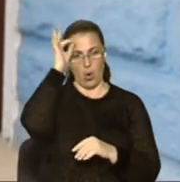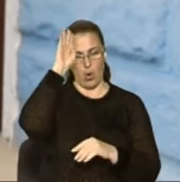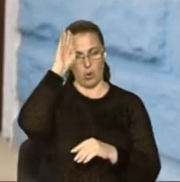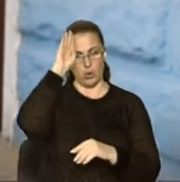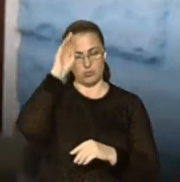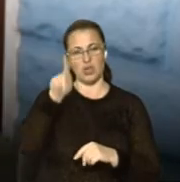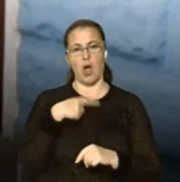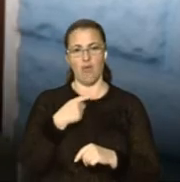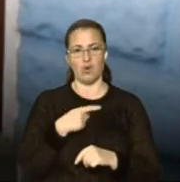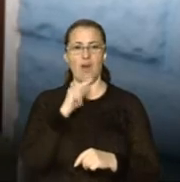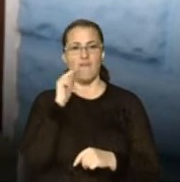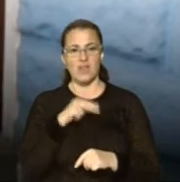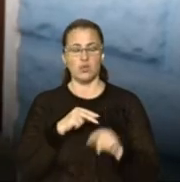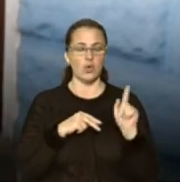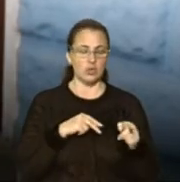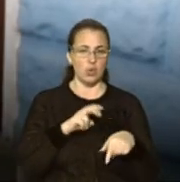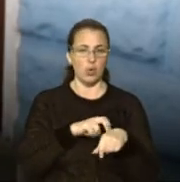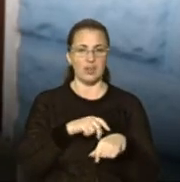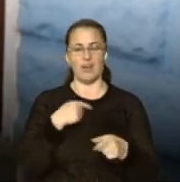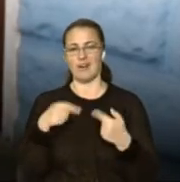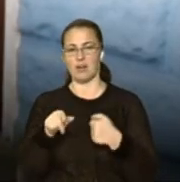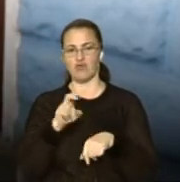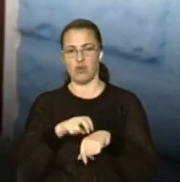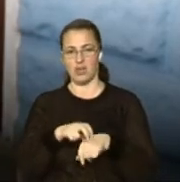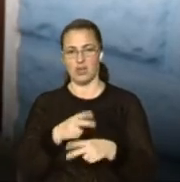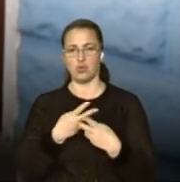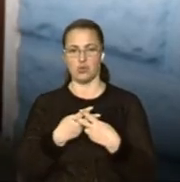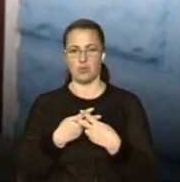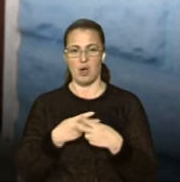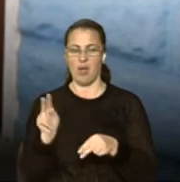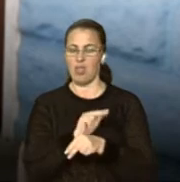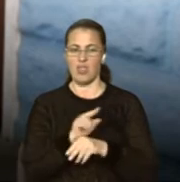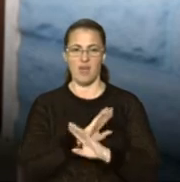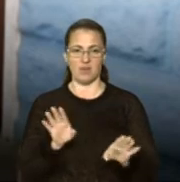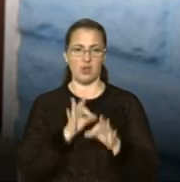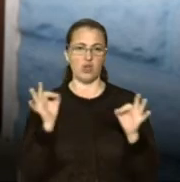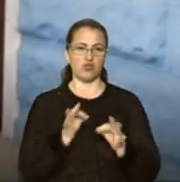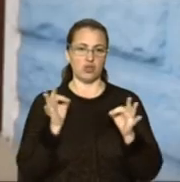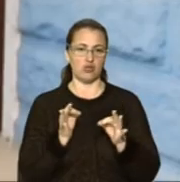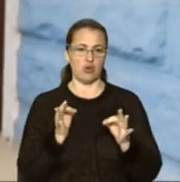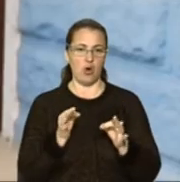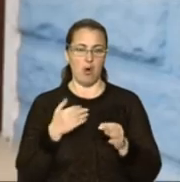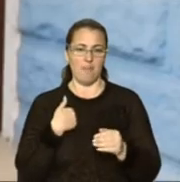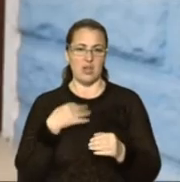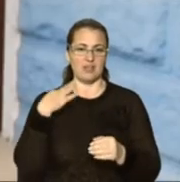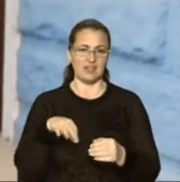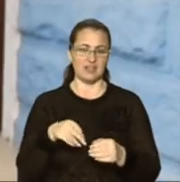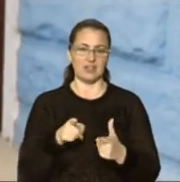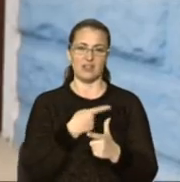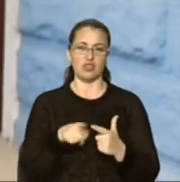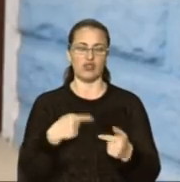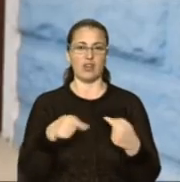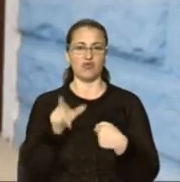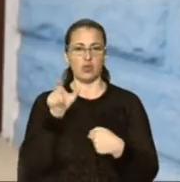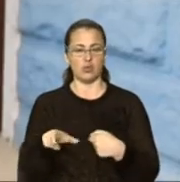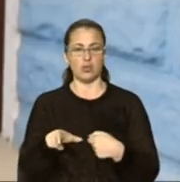Винного цього лікаря, іншого лікаря тюрма не виправить і нічого вона мені, сина чи іншу дитину,